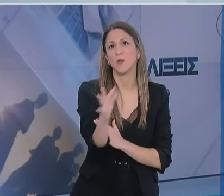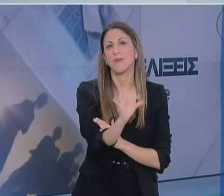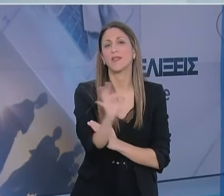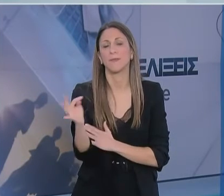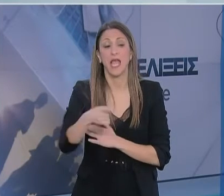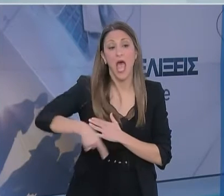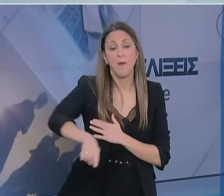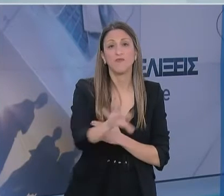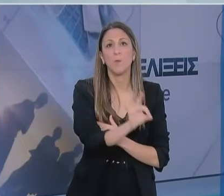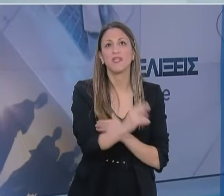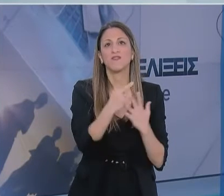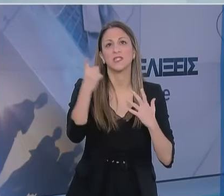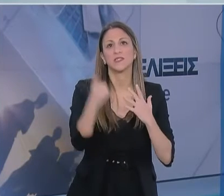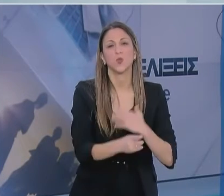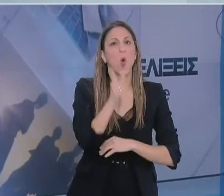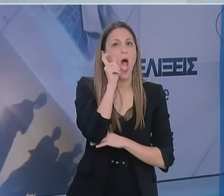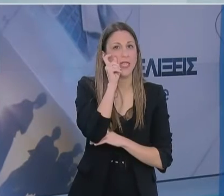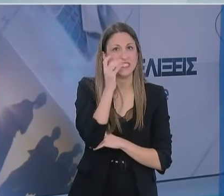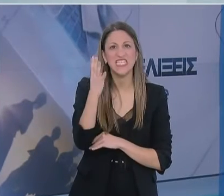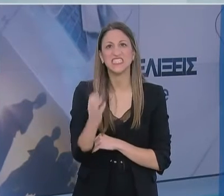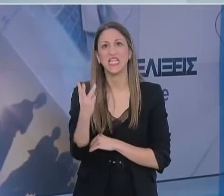οποίων το 57% αφορά άντρες.